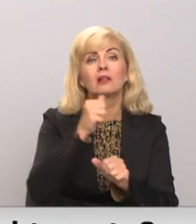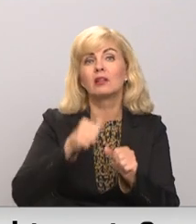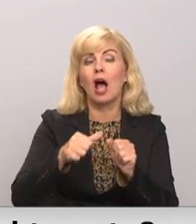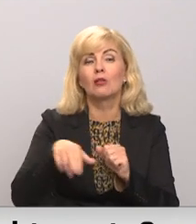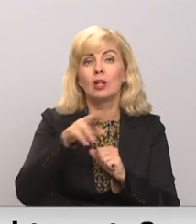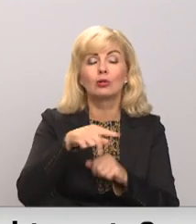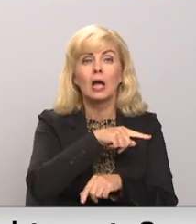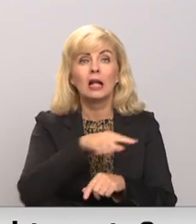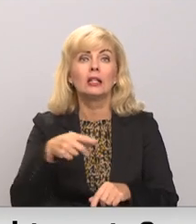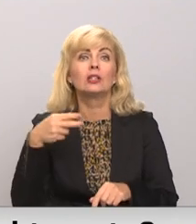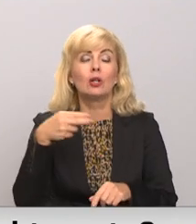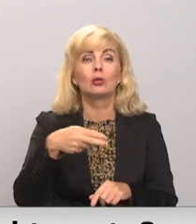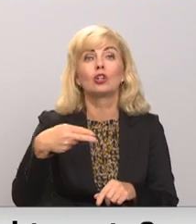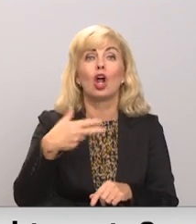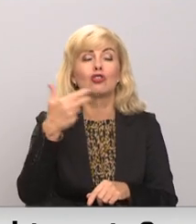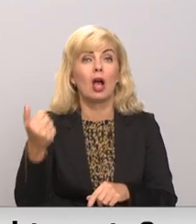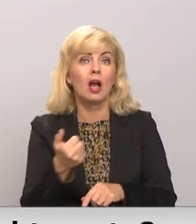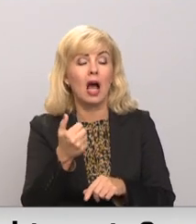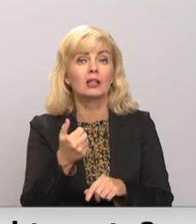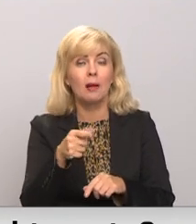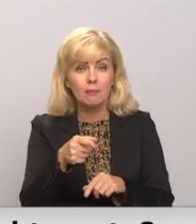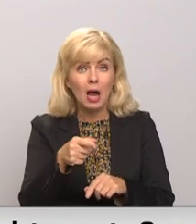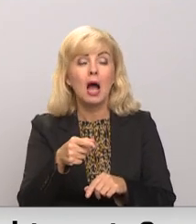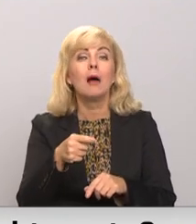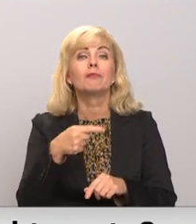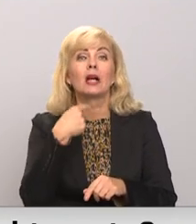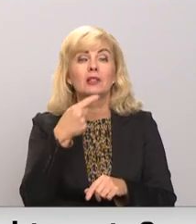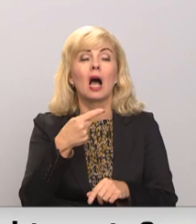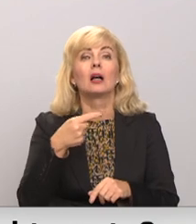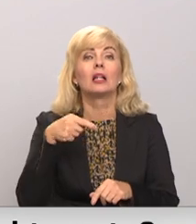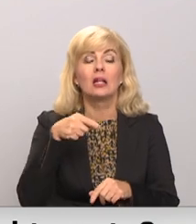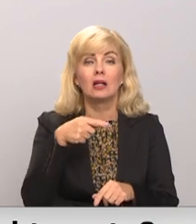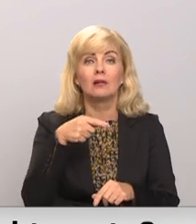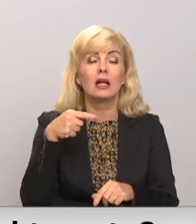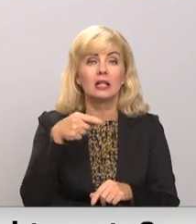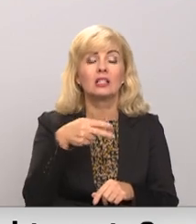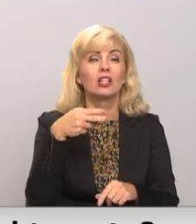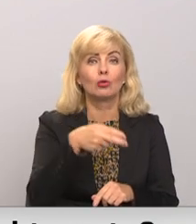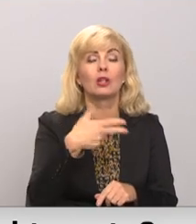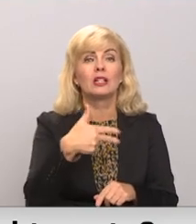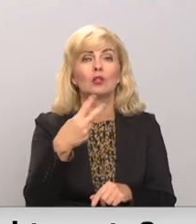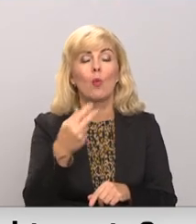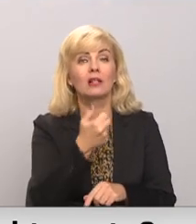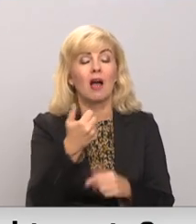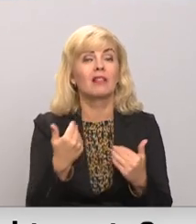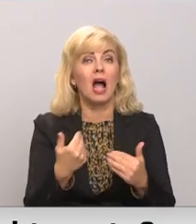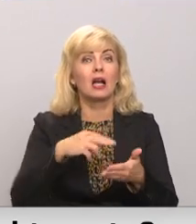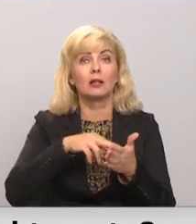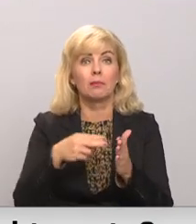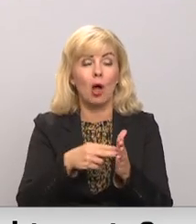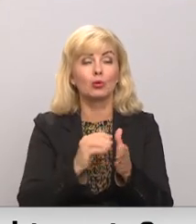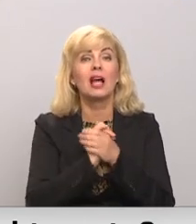līdz 2023, nevis 2032 gadam, kā šobrīd plānots. Atbalsts